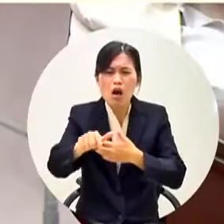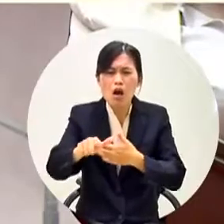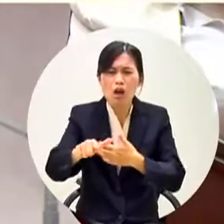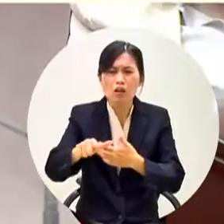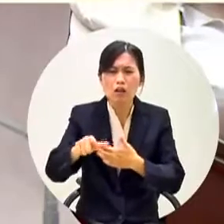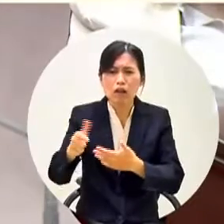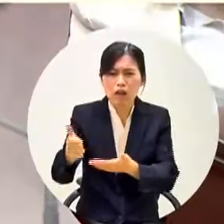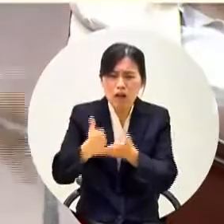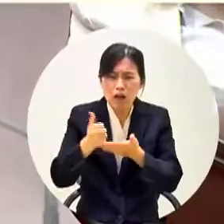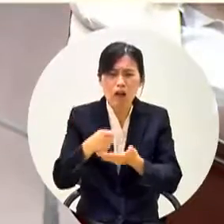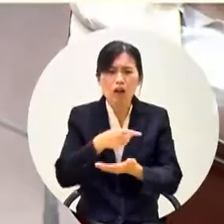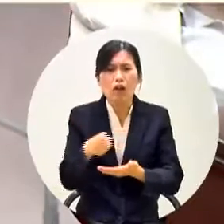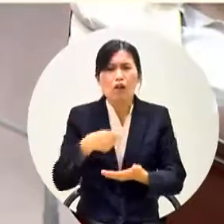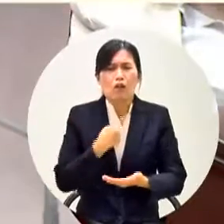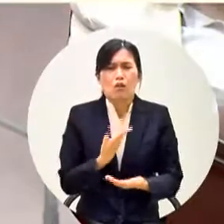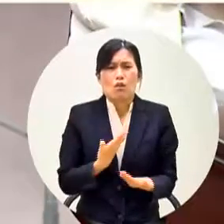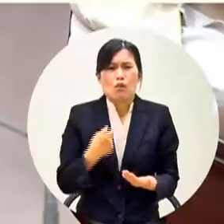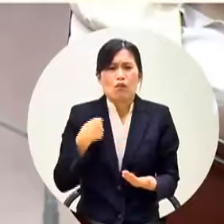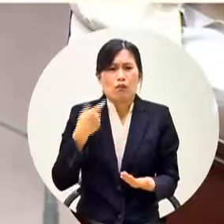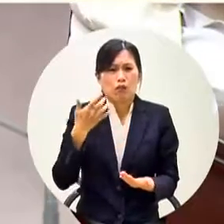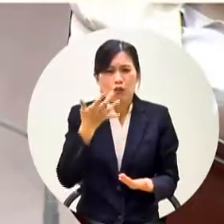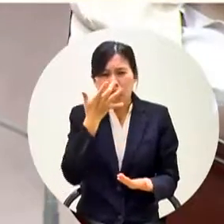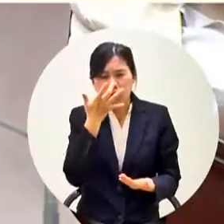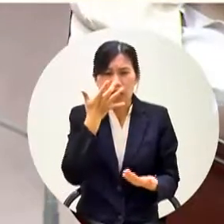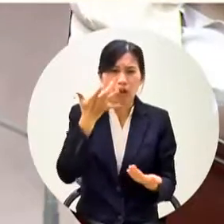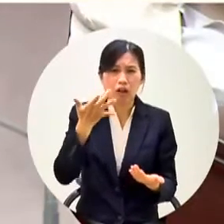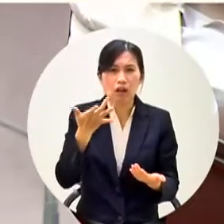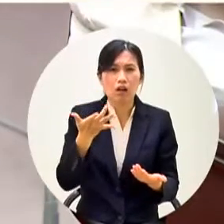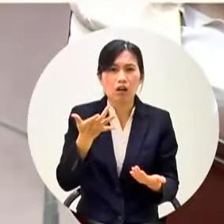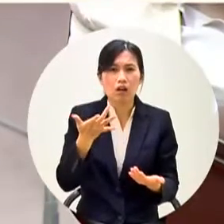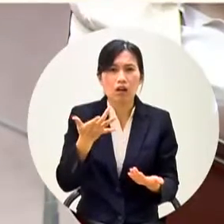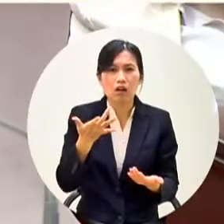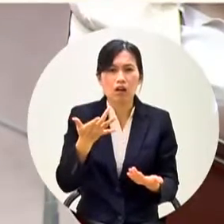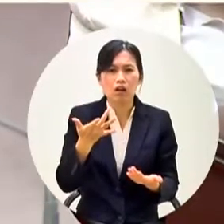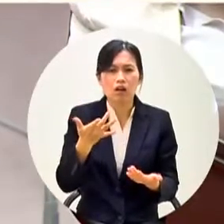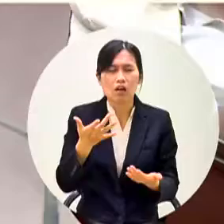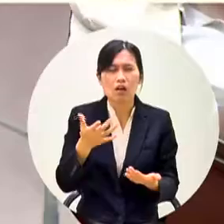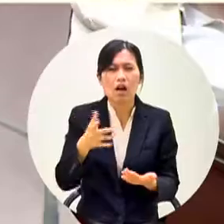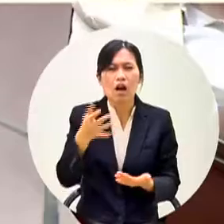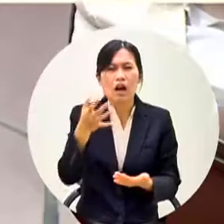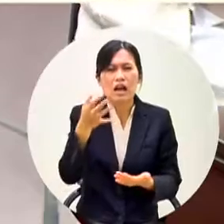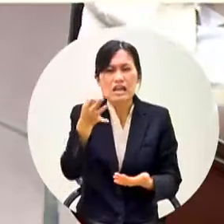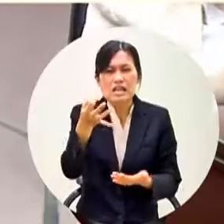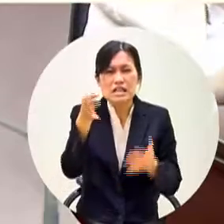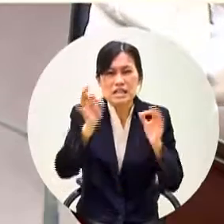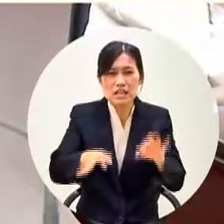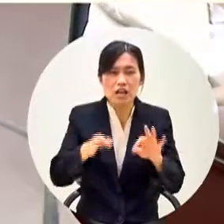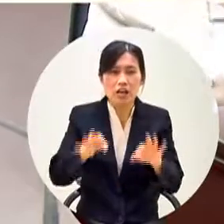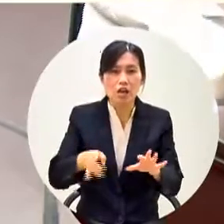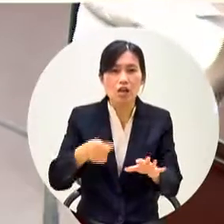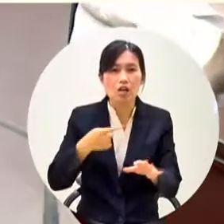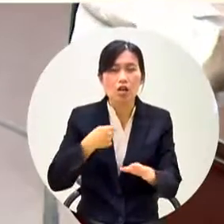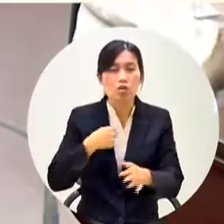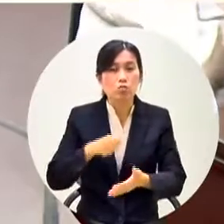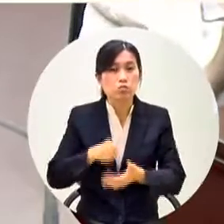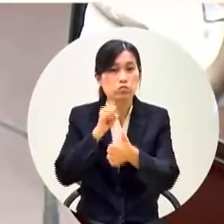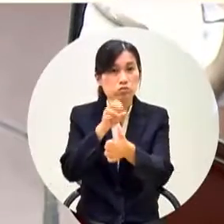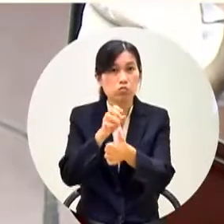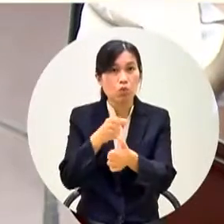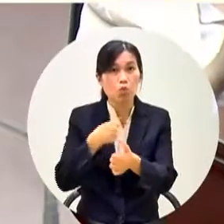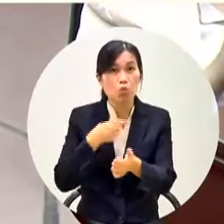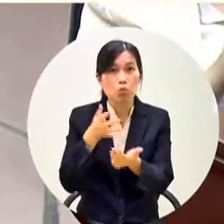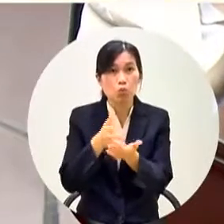呢那不是在完唱完唱浪費嗎所以在這裡我特別建議我有估計喔但是我講完之後